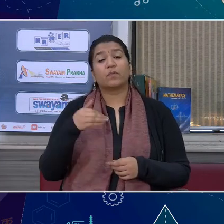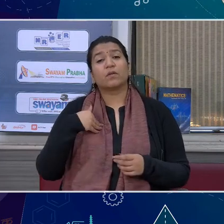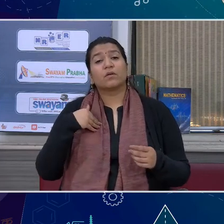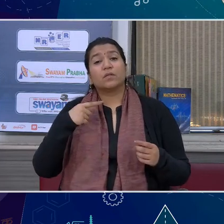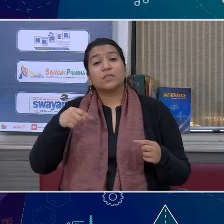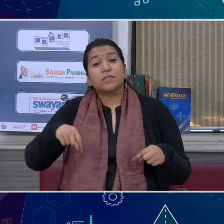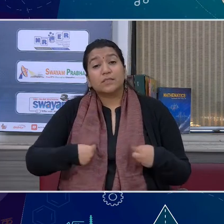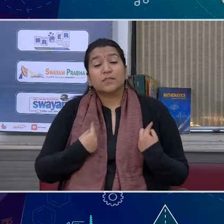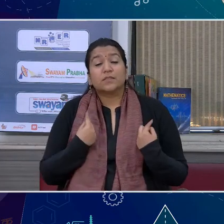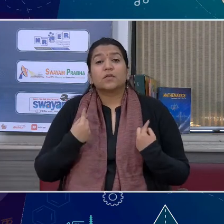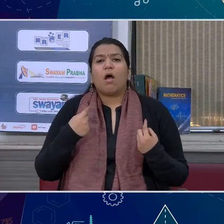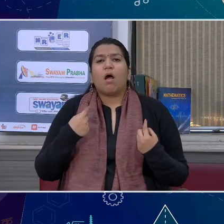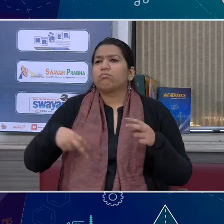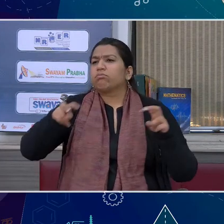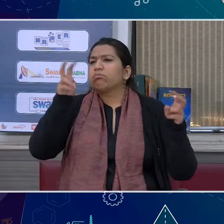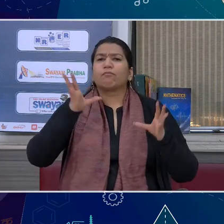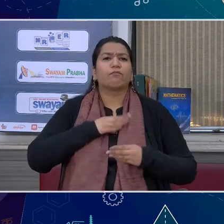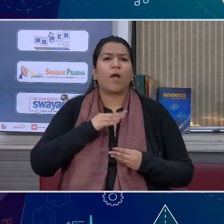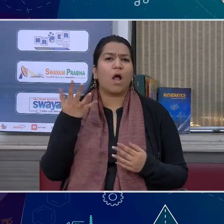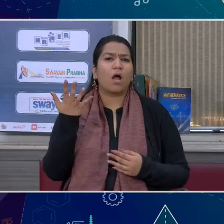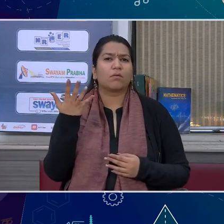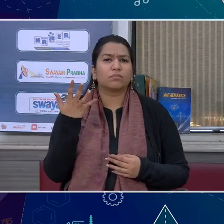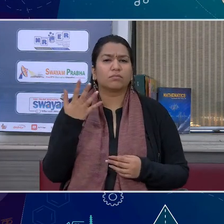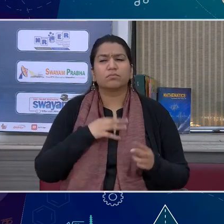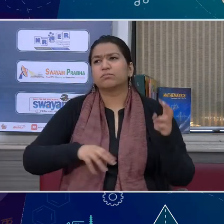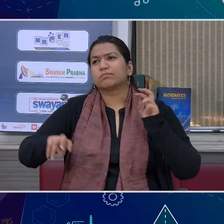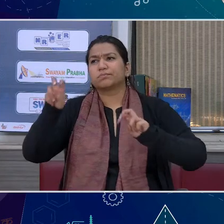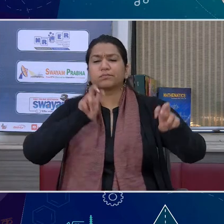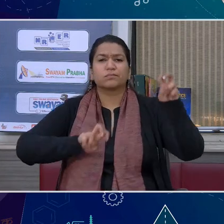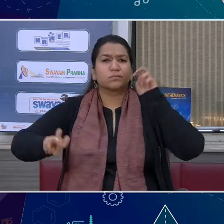मैं माधक्ता निशेश लिए फिरता हूं